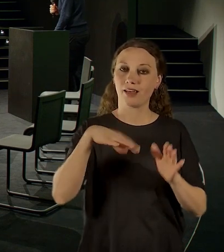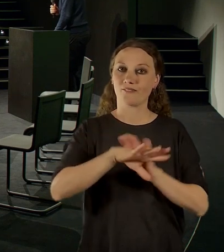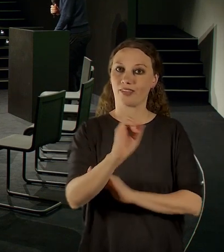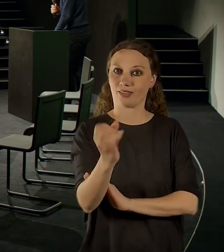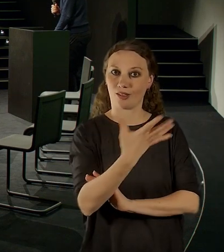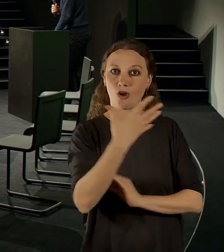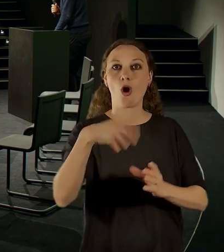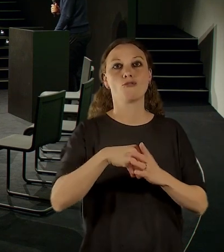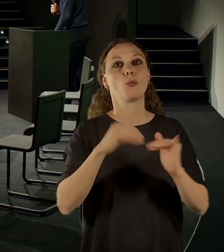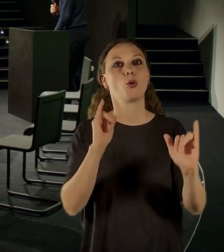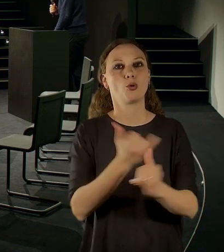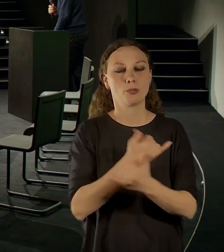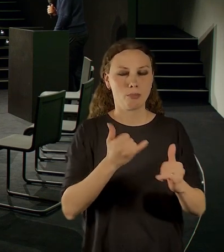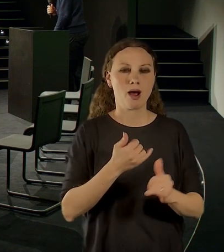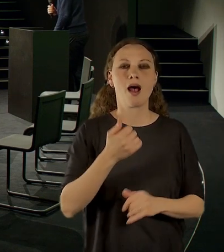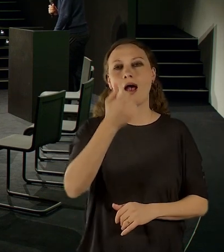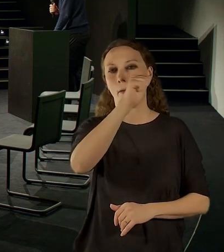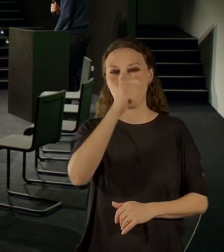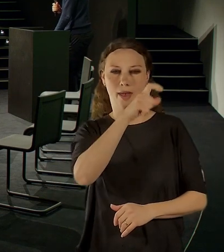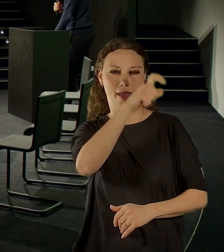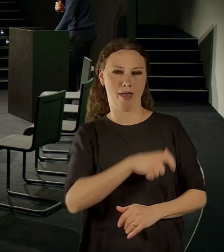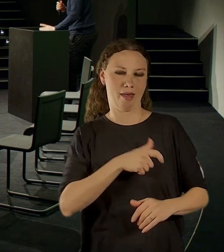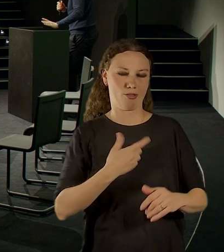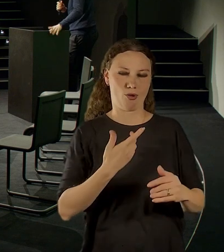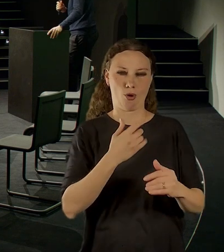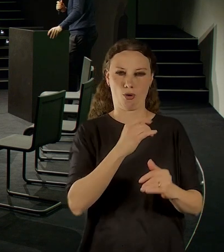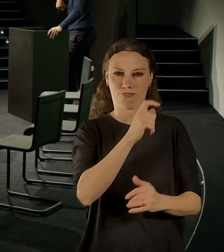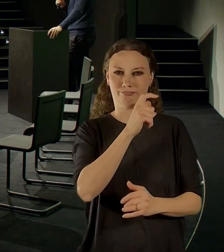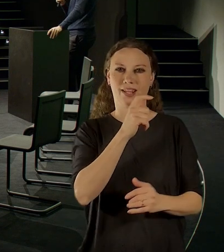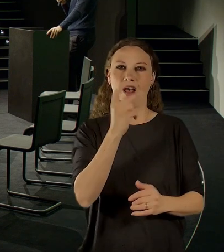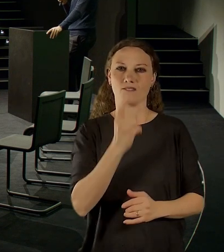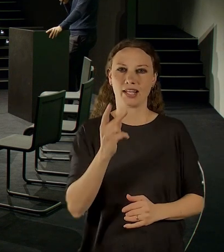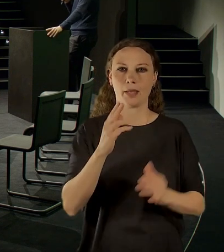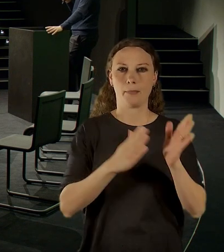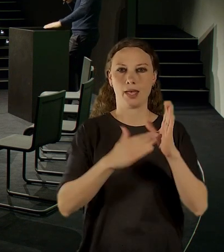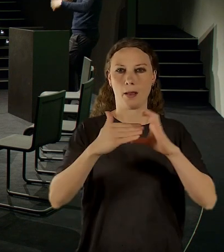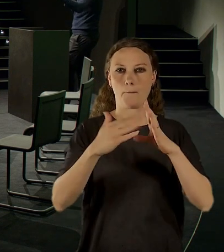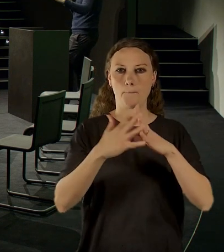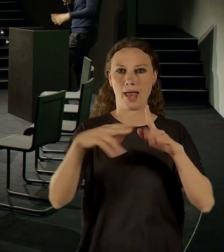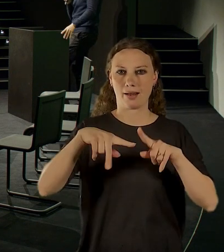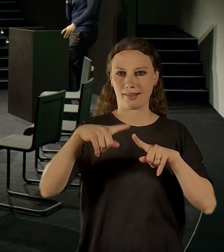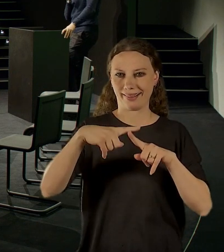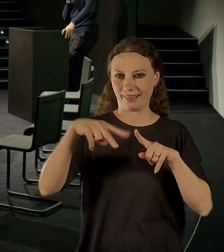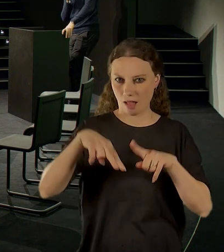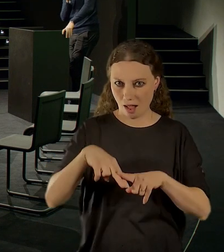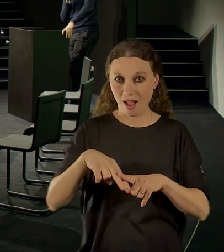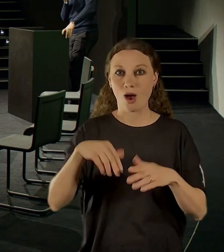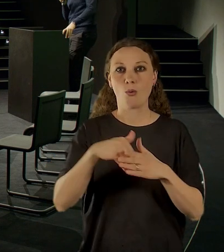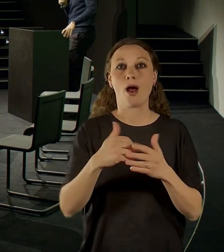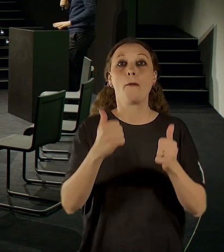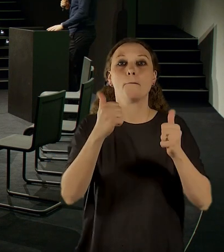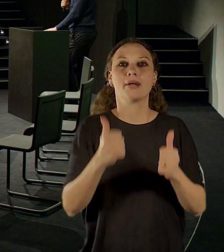příspěvek Vladimíra Merti. to ukázka z akce Praha magická, takže se omlouvám, že ta část nebude